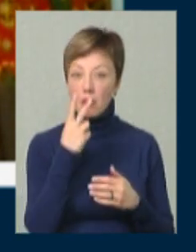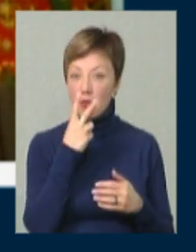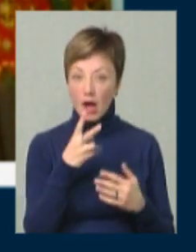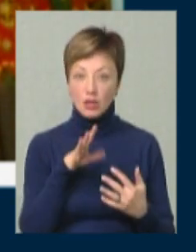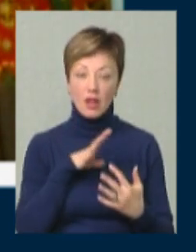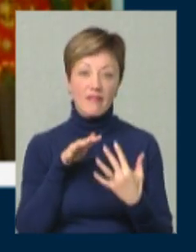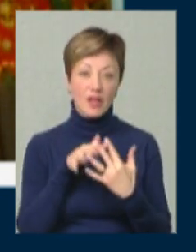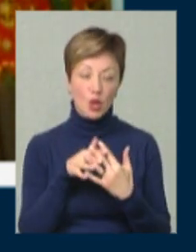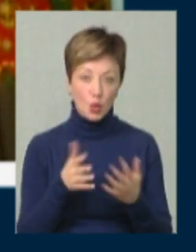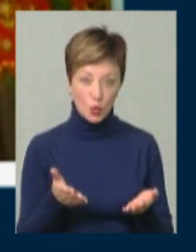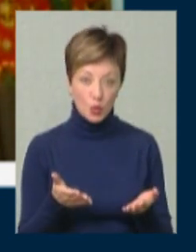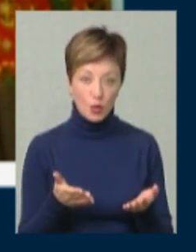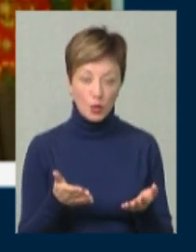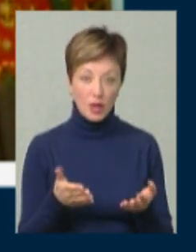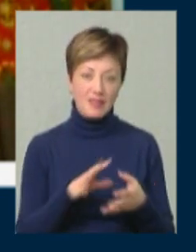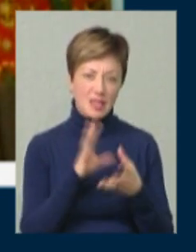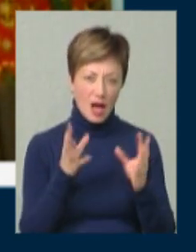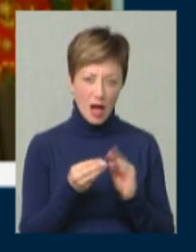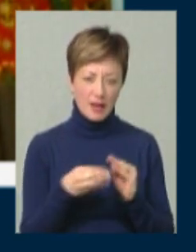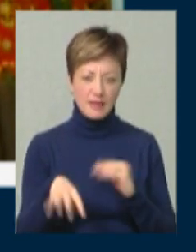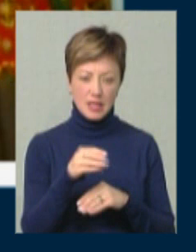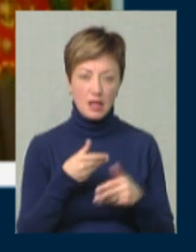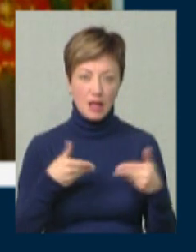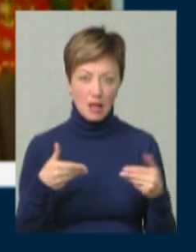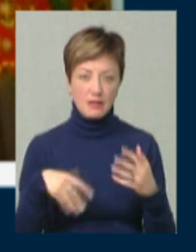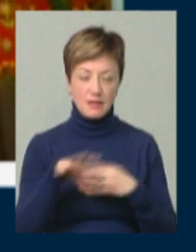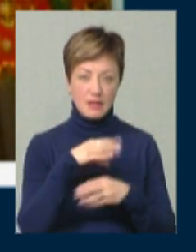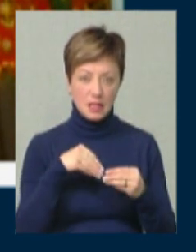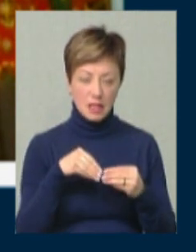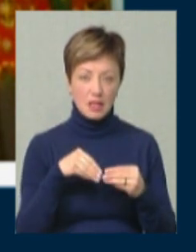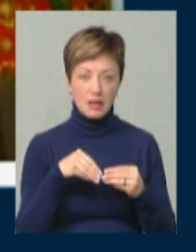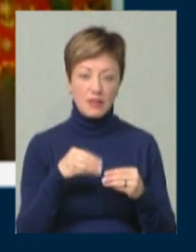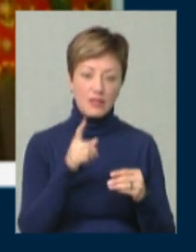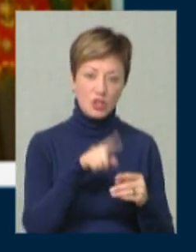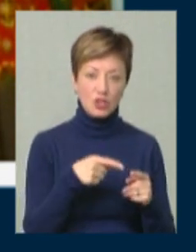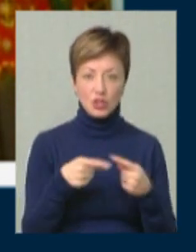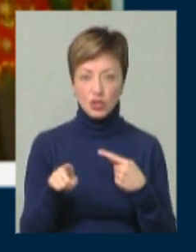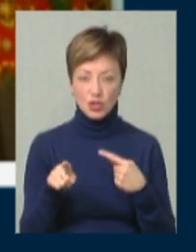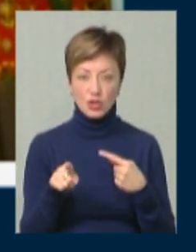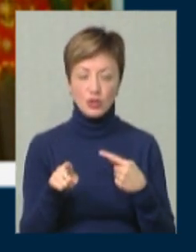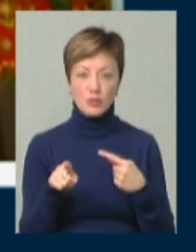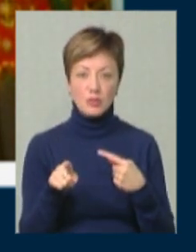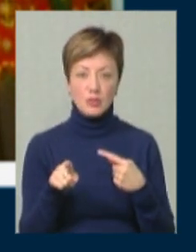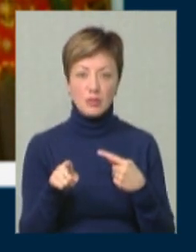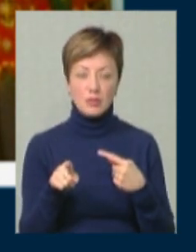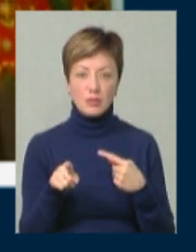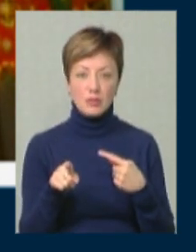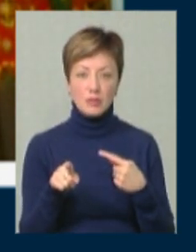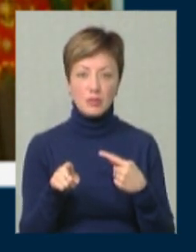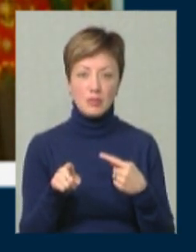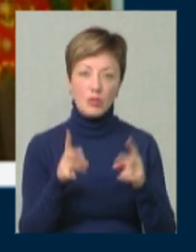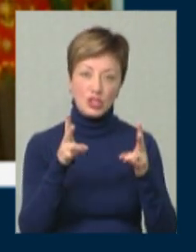війну, та й взагалі усіх нас, ми всі в тій чи іншій мірі